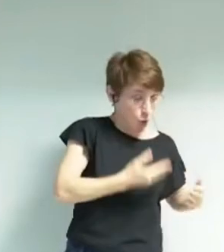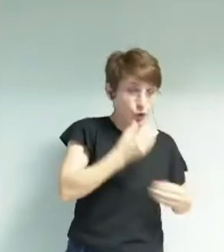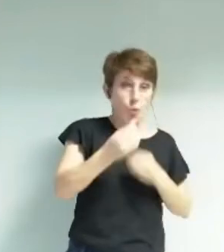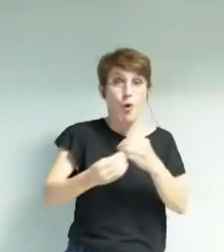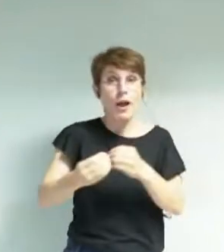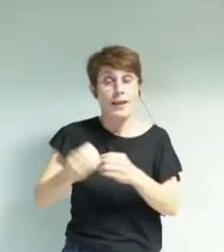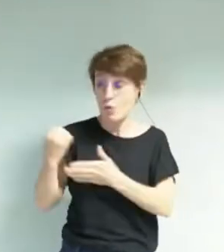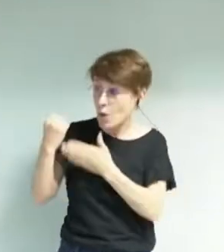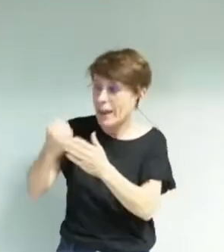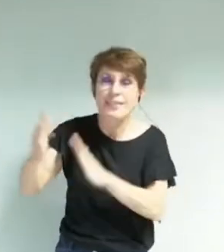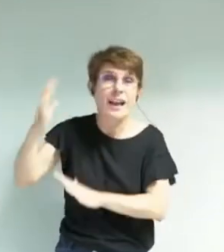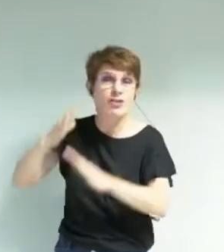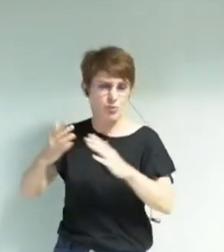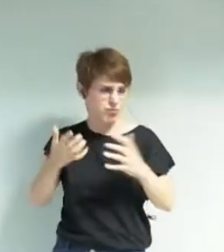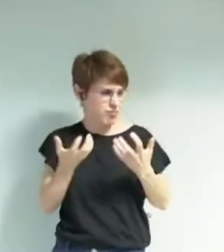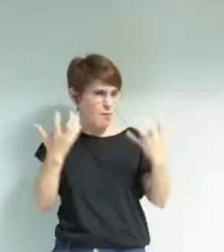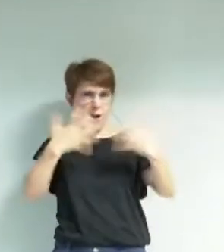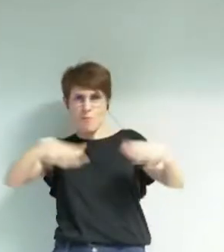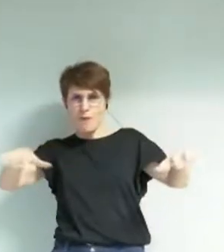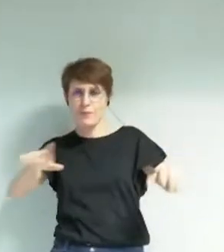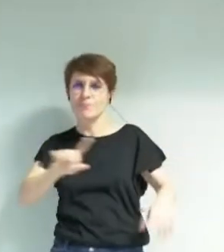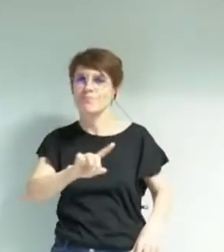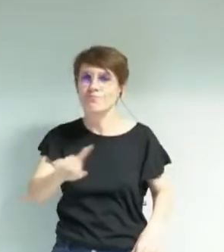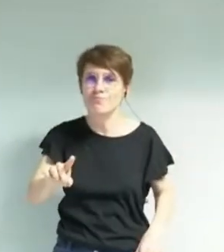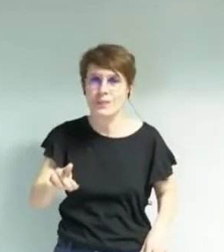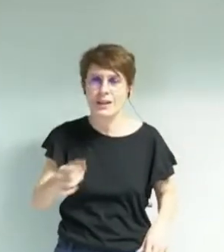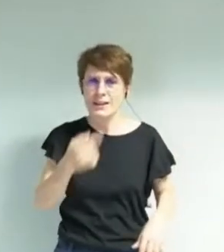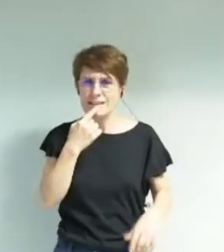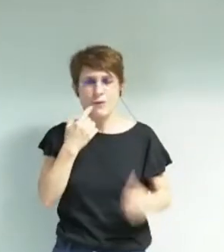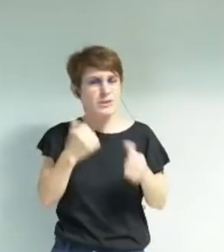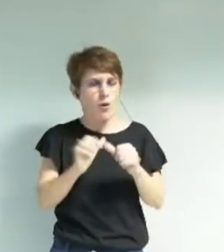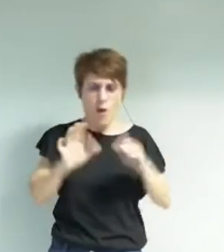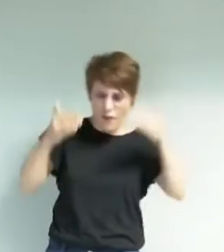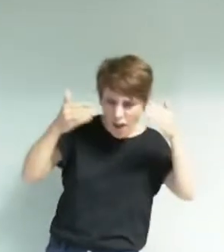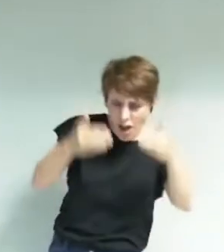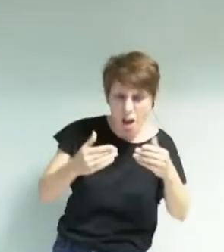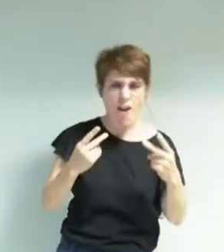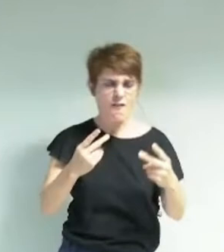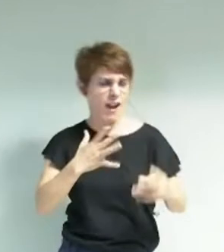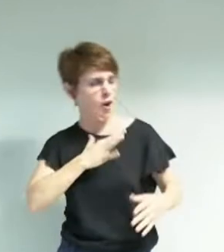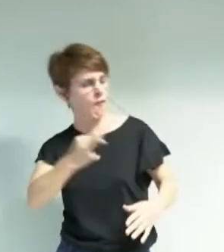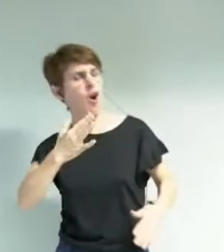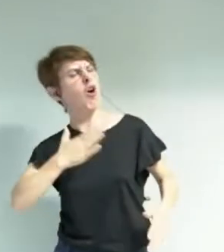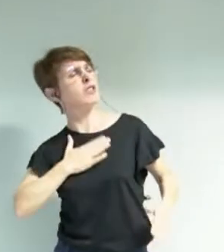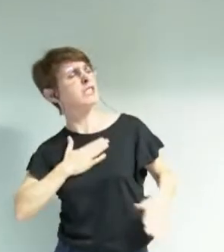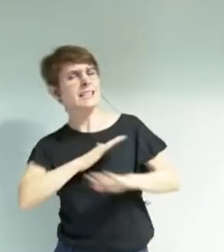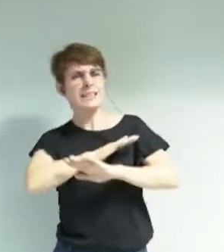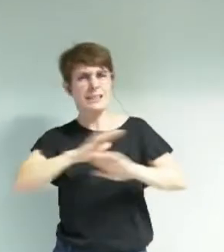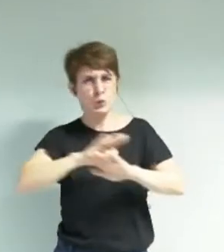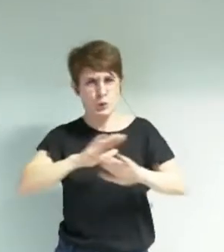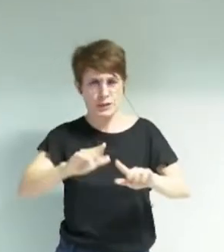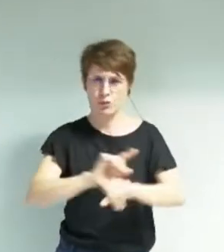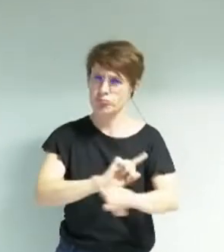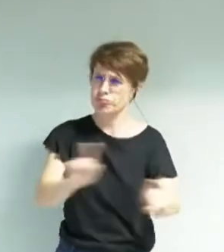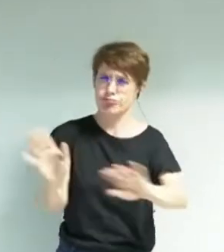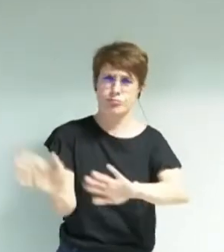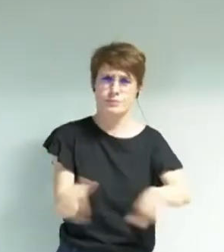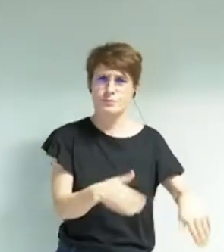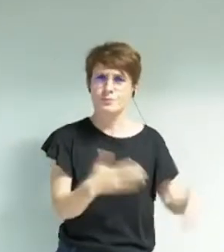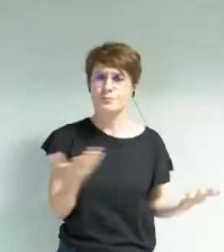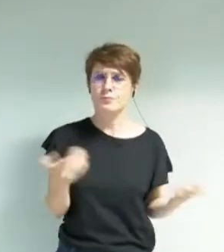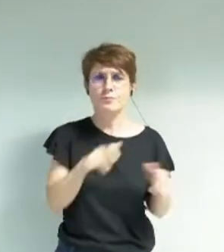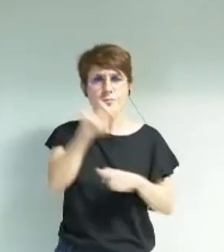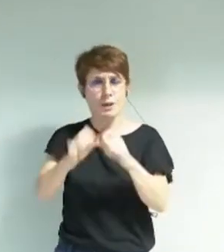Nous ne demanderons pas aux intervenants scolaires de se recentrer sur les valeurs de la France ou son patrimoine plutôt que d'interroger les défis du siècle. Les